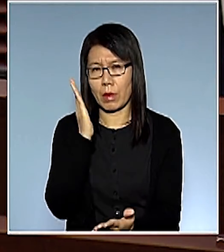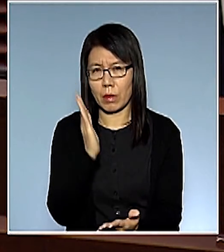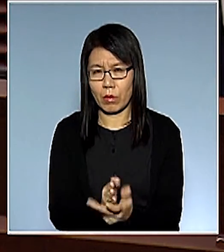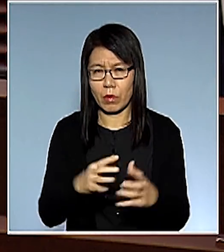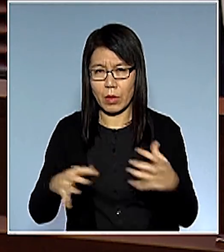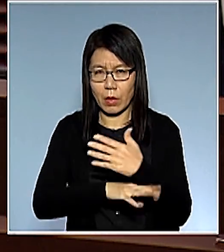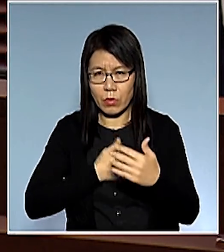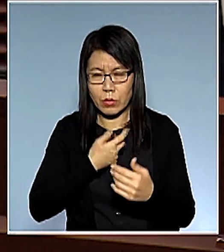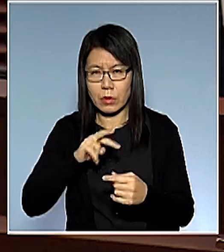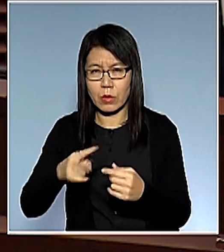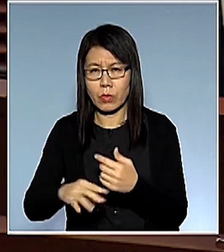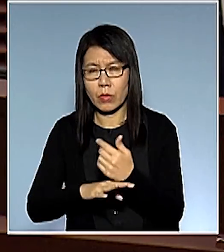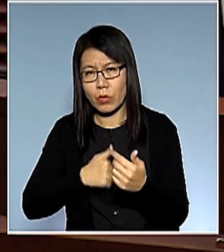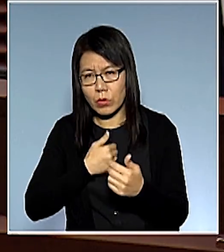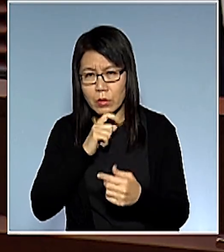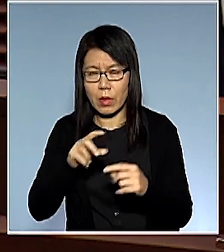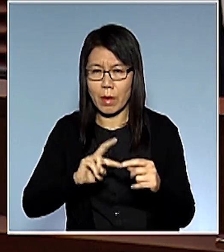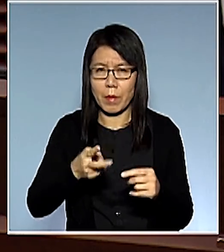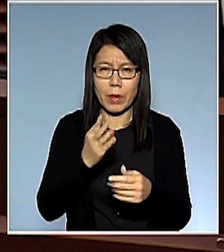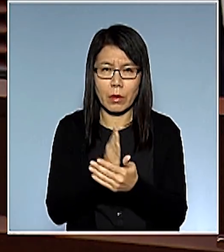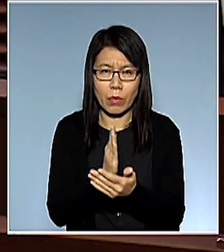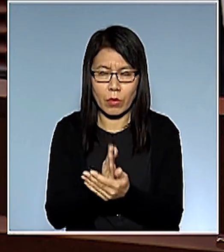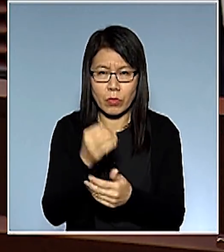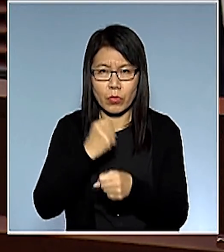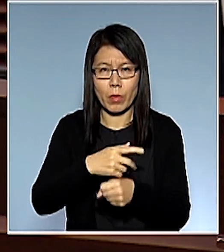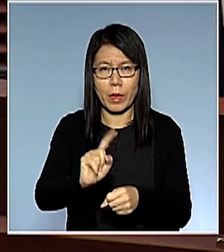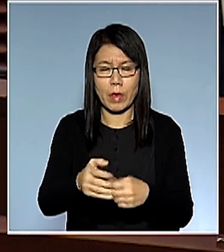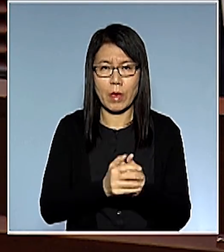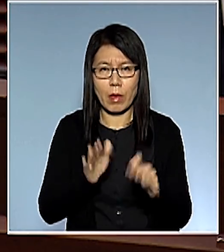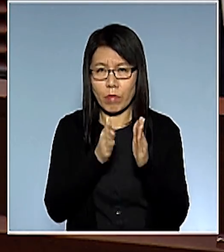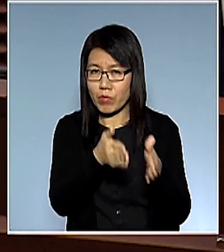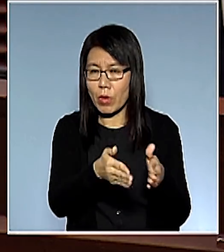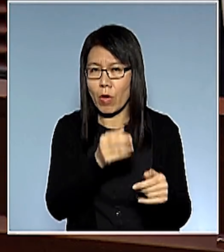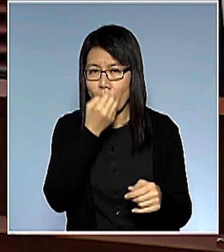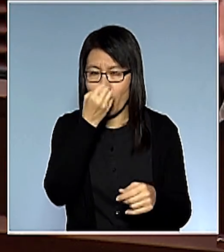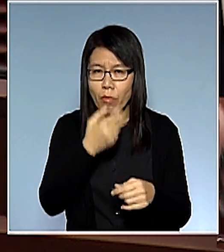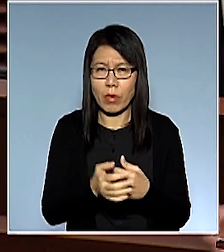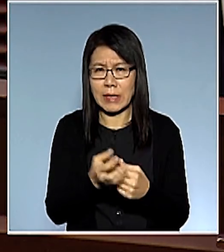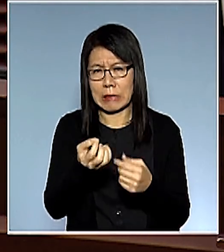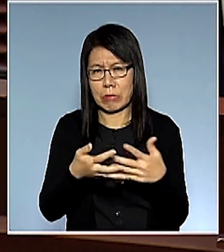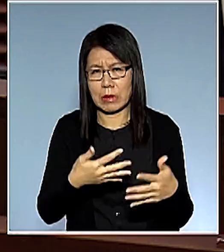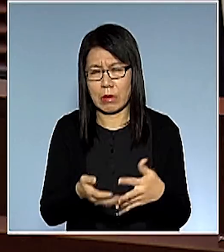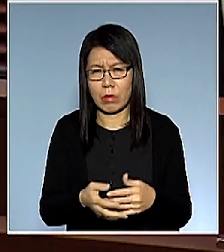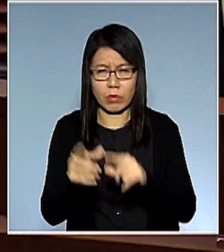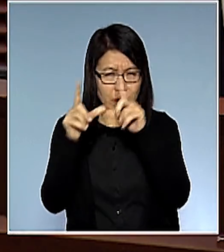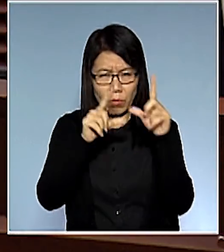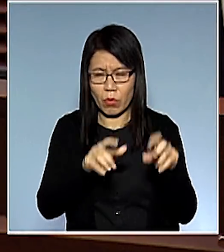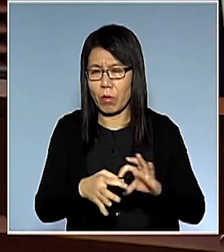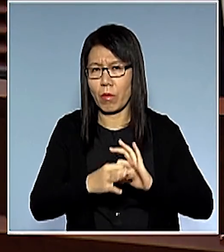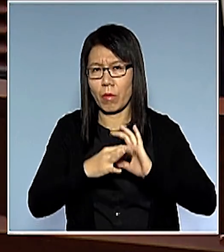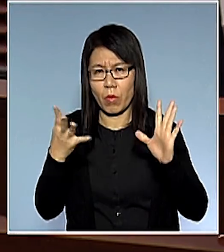和律師之間的質疑有什麼不同做些什麼對於香港有什麼民生無小事完全跟民生無事沒有關係